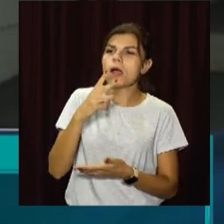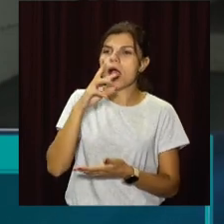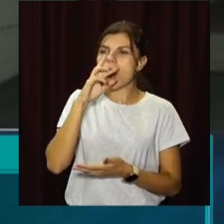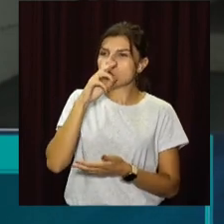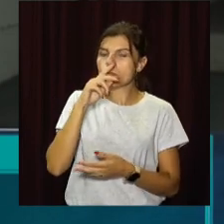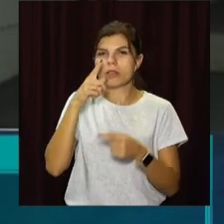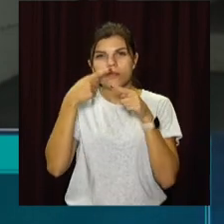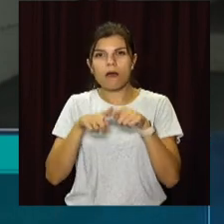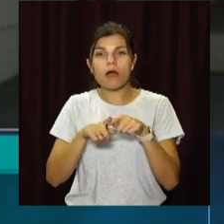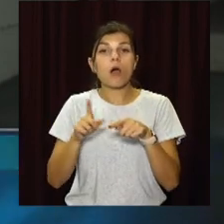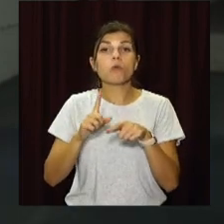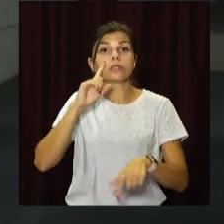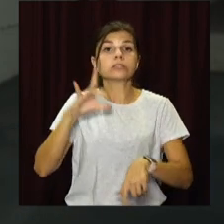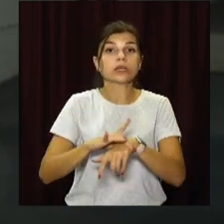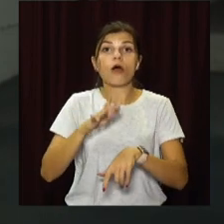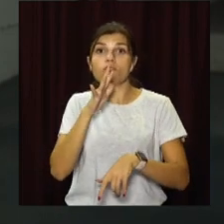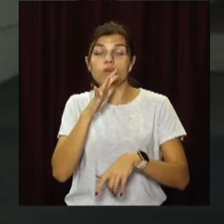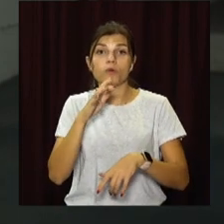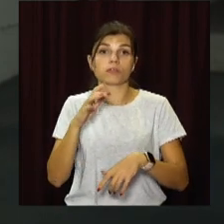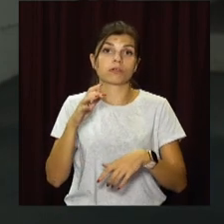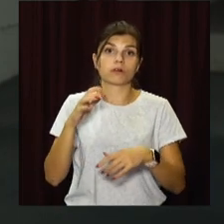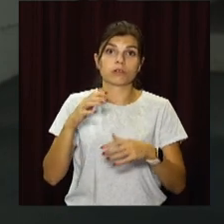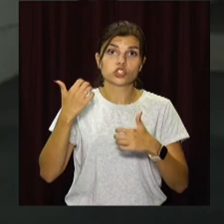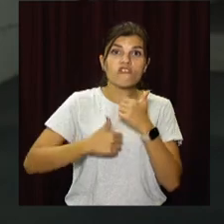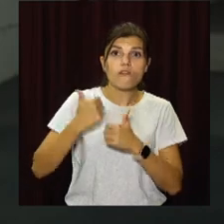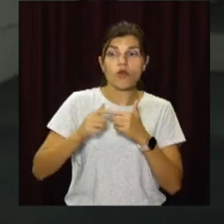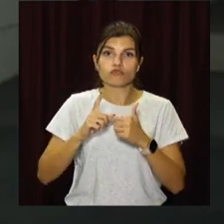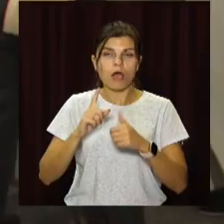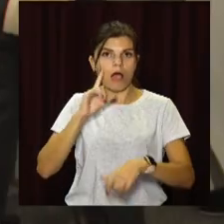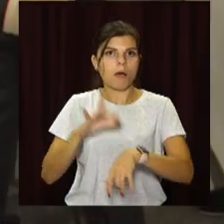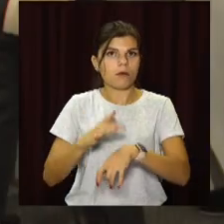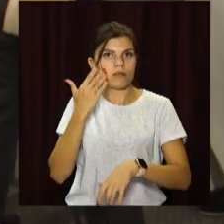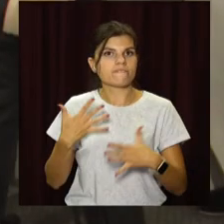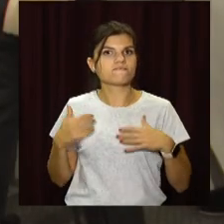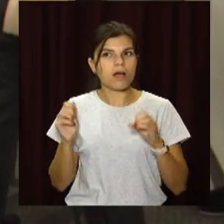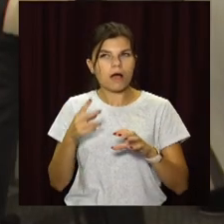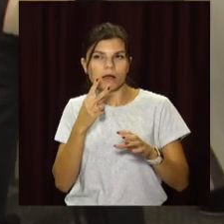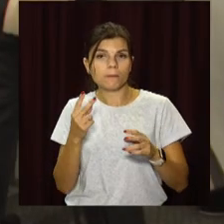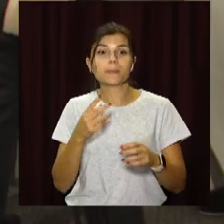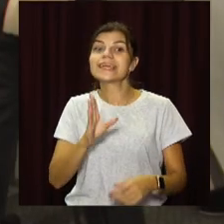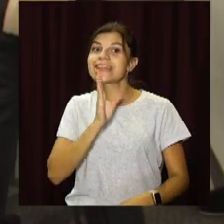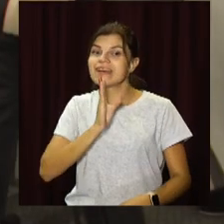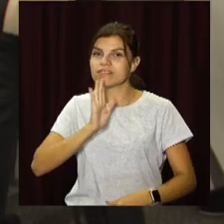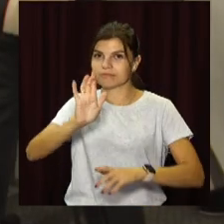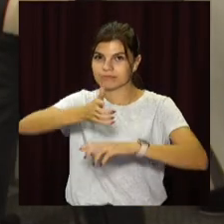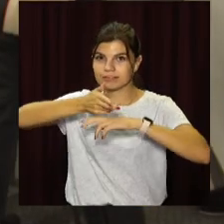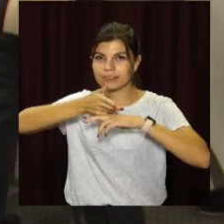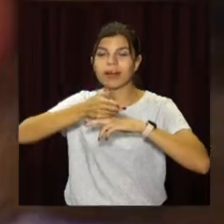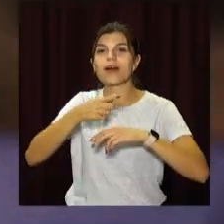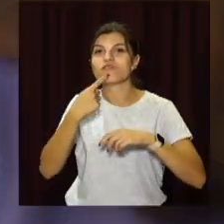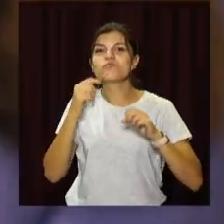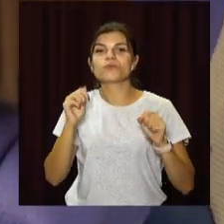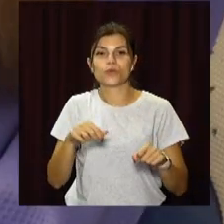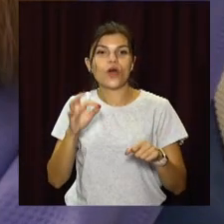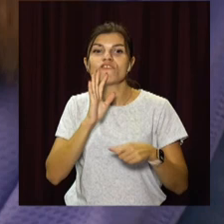які можна з'явити тільки в час зачетів або сорівнювальних моментів. Дівчина із гвинтівкою. Так можна сказати